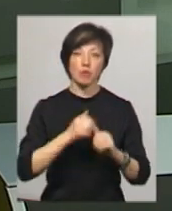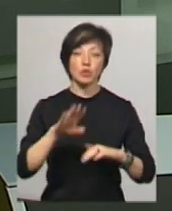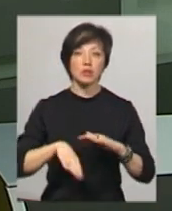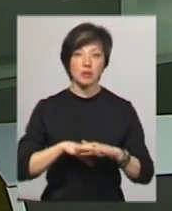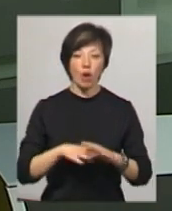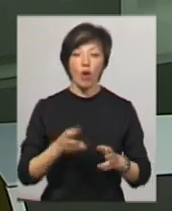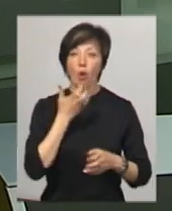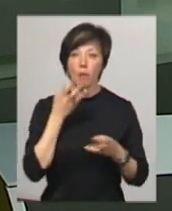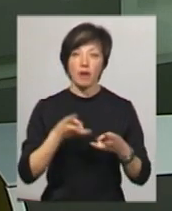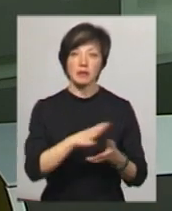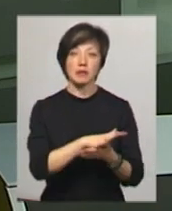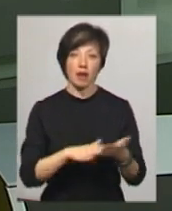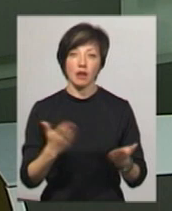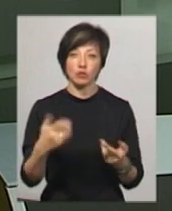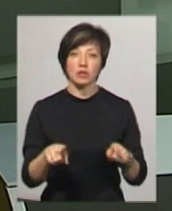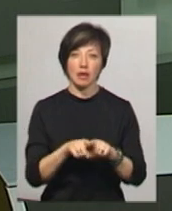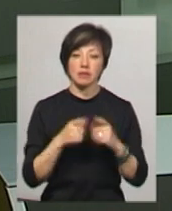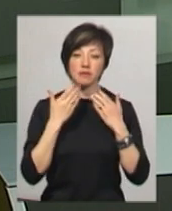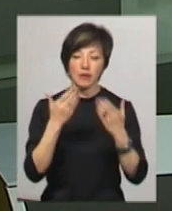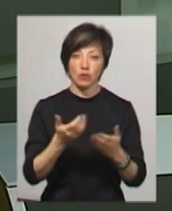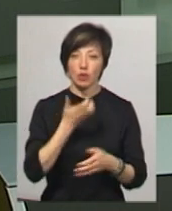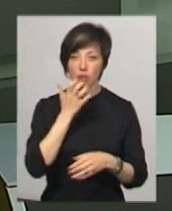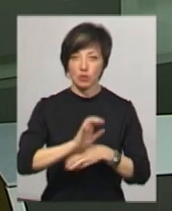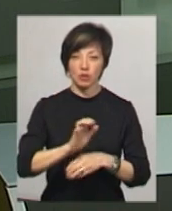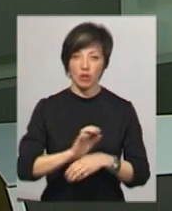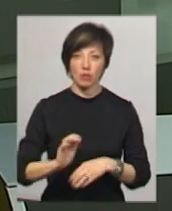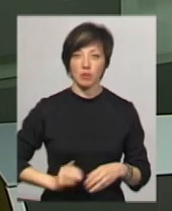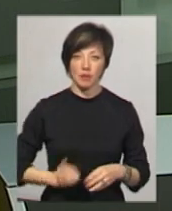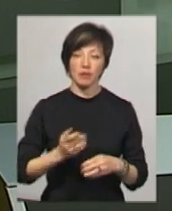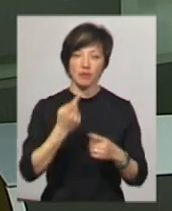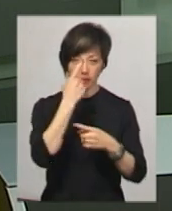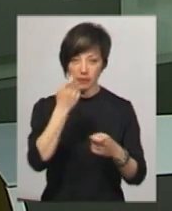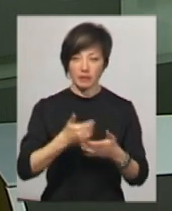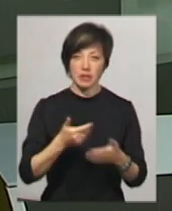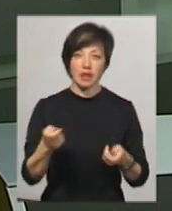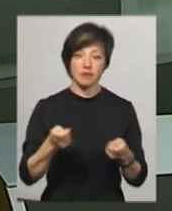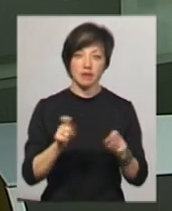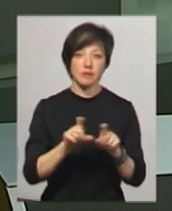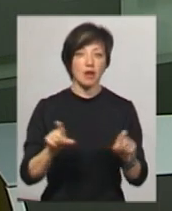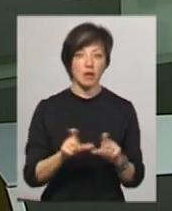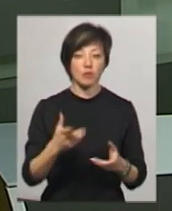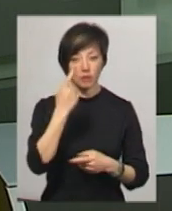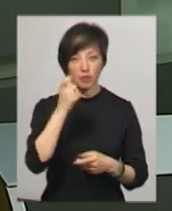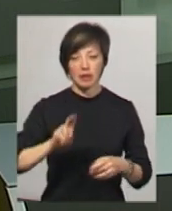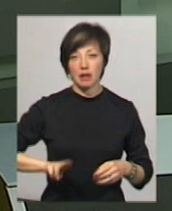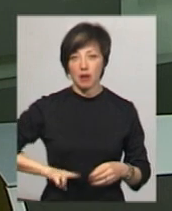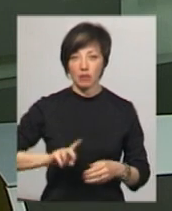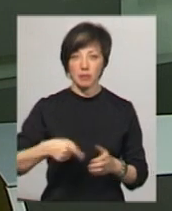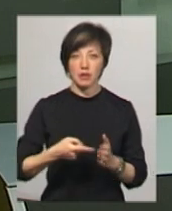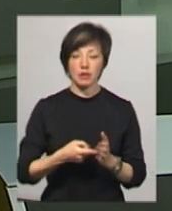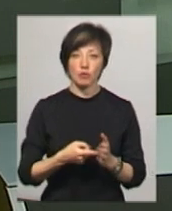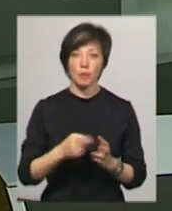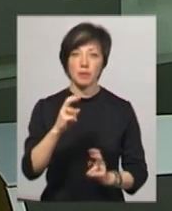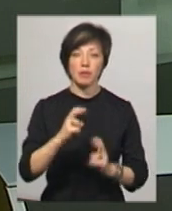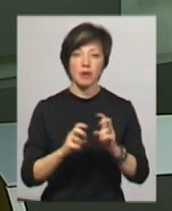опалюватимуть і далі, якщо таке звернення до теплопостачальних компаній надійде від керівників закладів. Як повідомляє директор Хмельницького